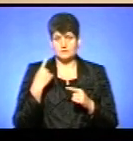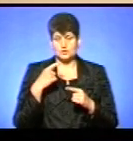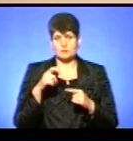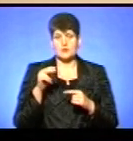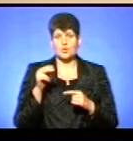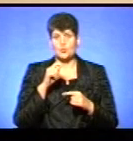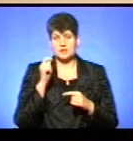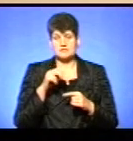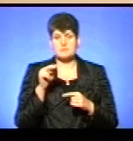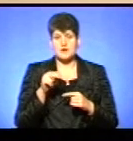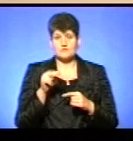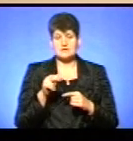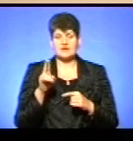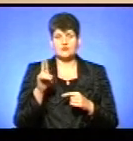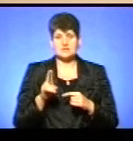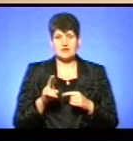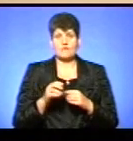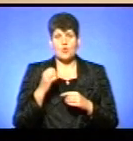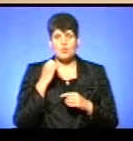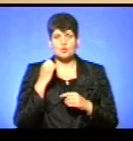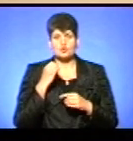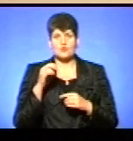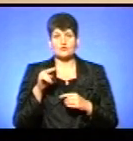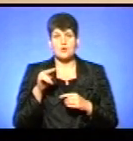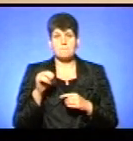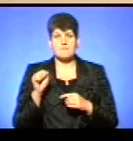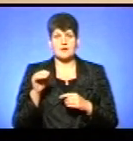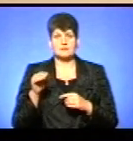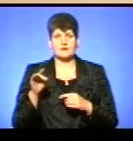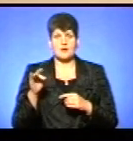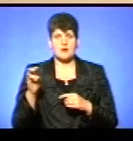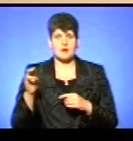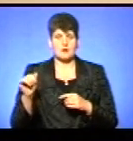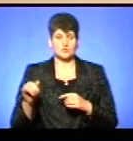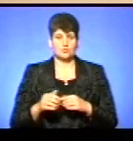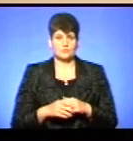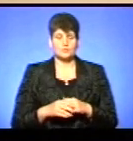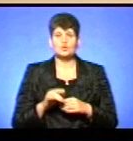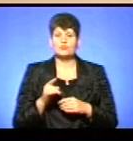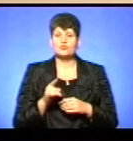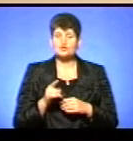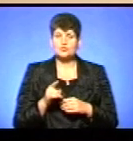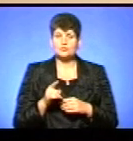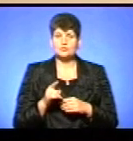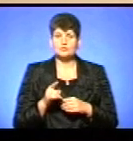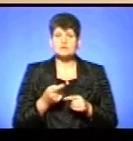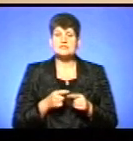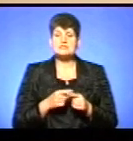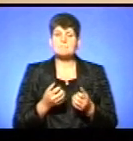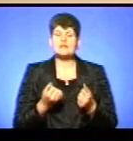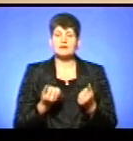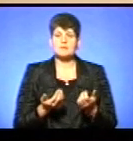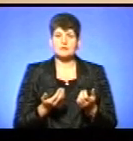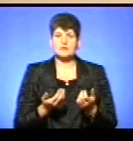православної церкви Московського патріархату. В чому не ця підтримка?